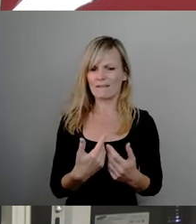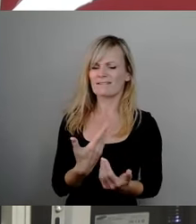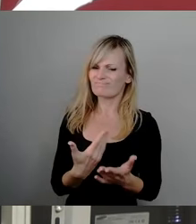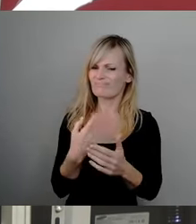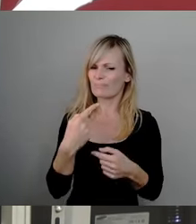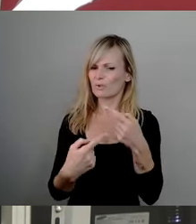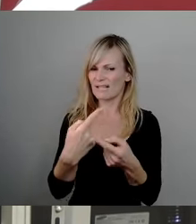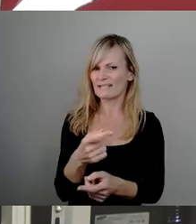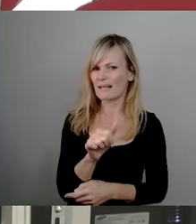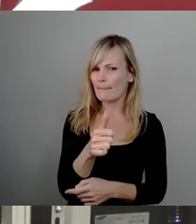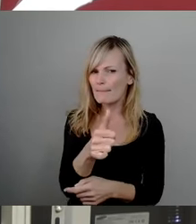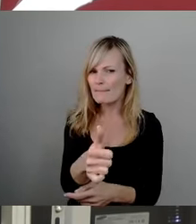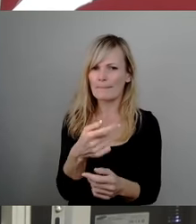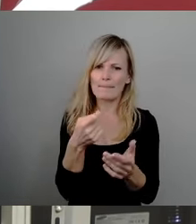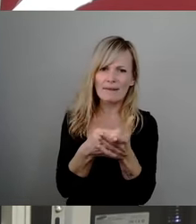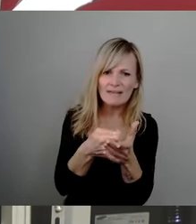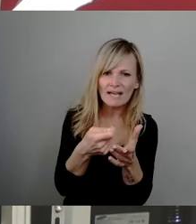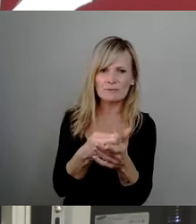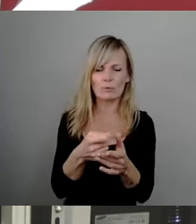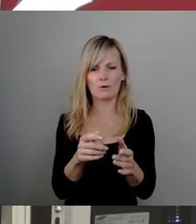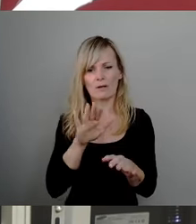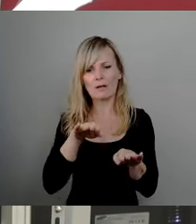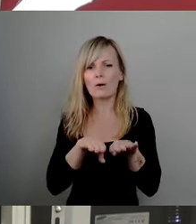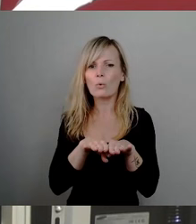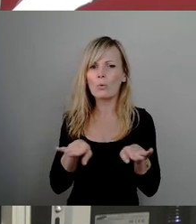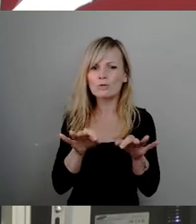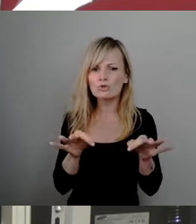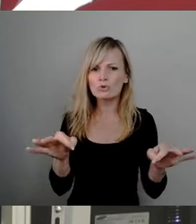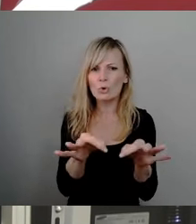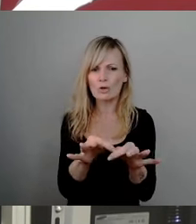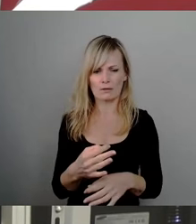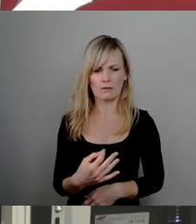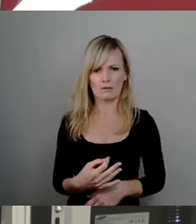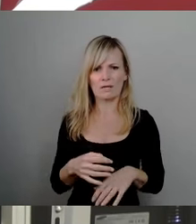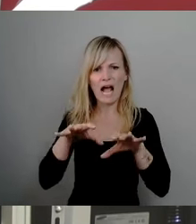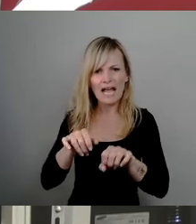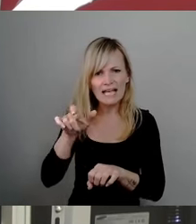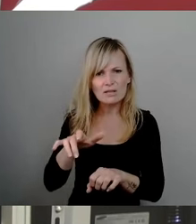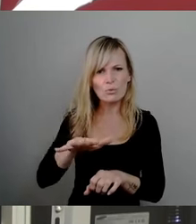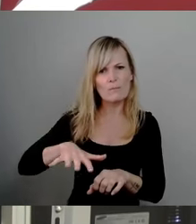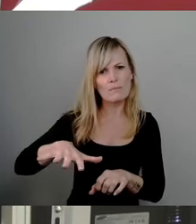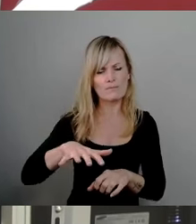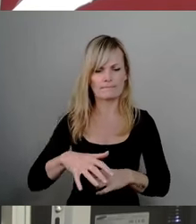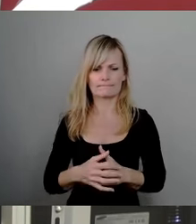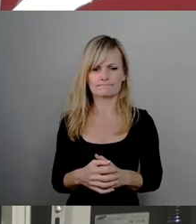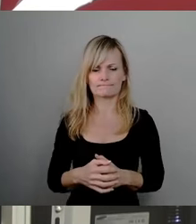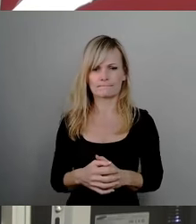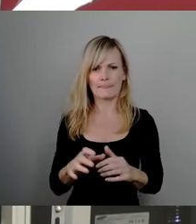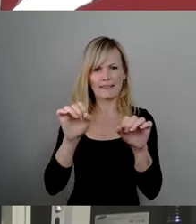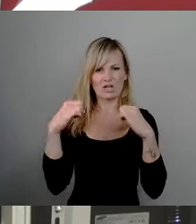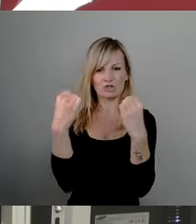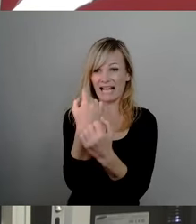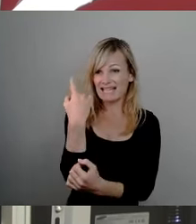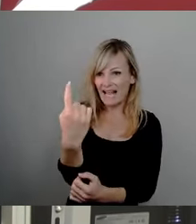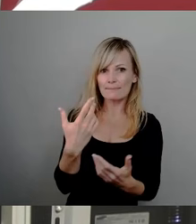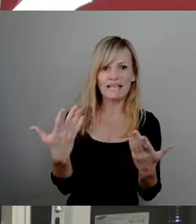Grundstücke und des Eigentums, hat der Staat etwas gemacht, was ich für schier unglaublich halte.